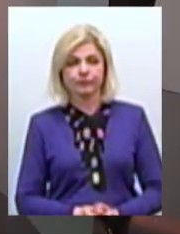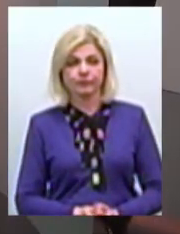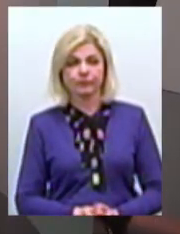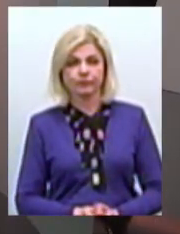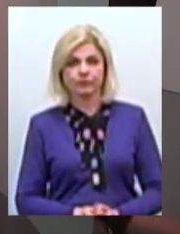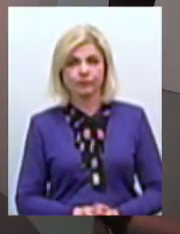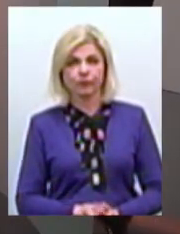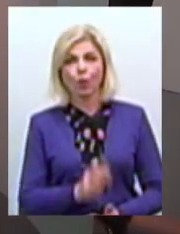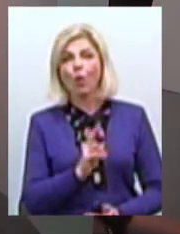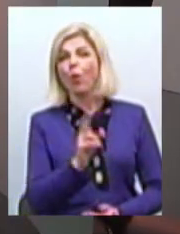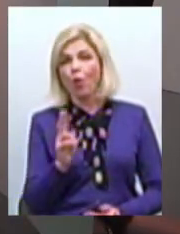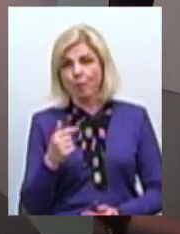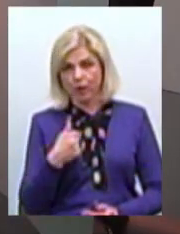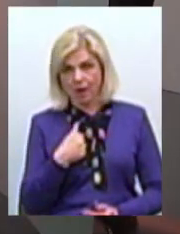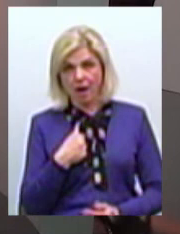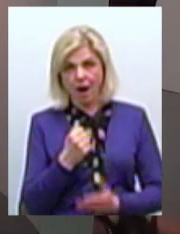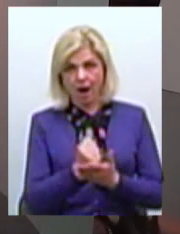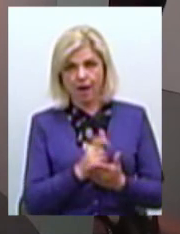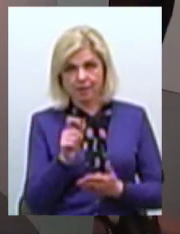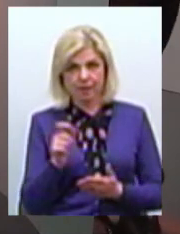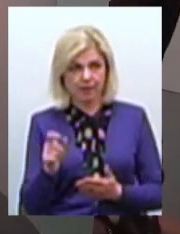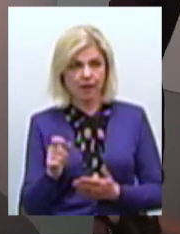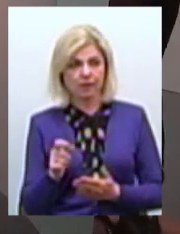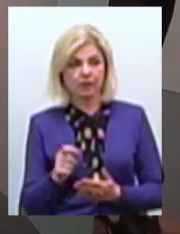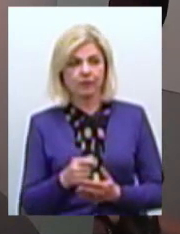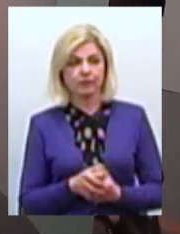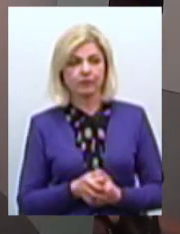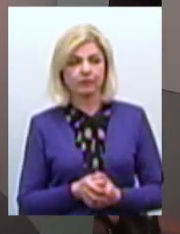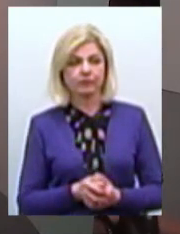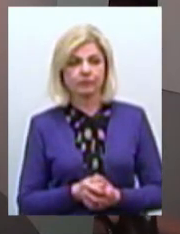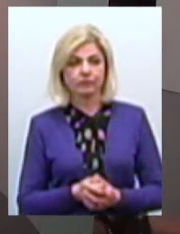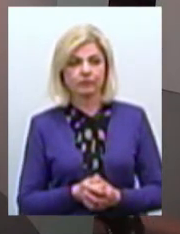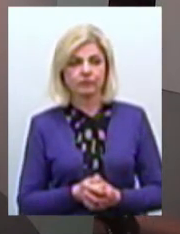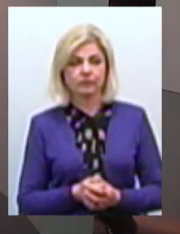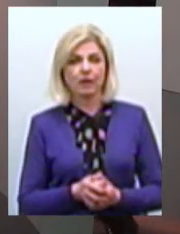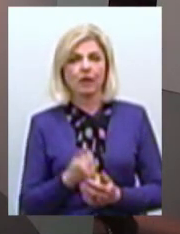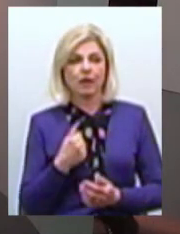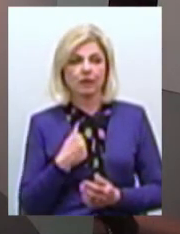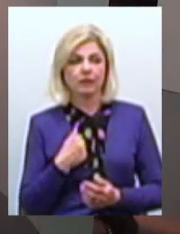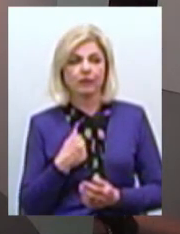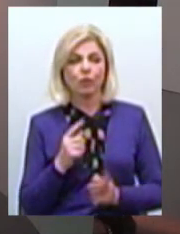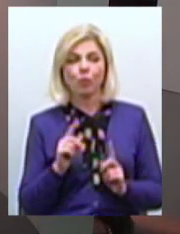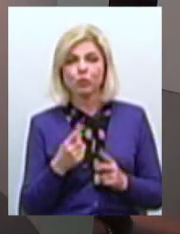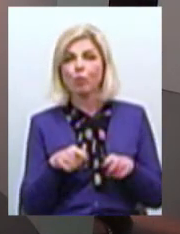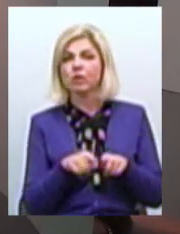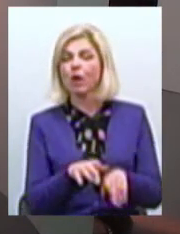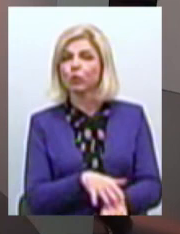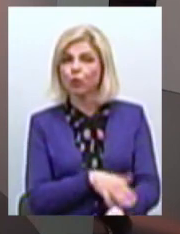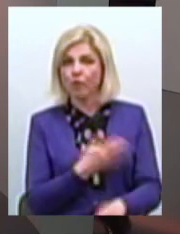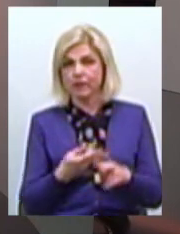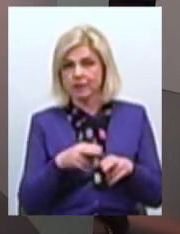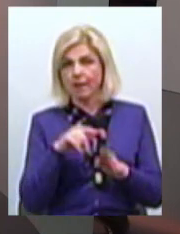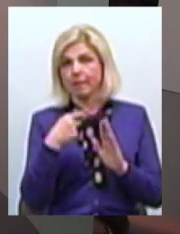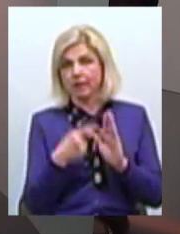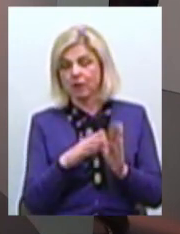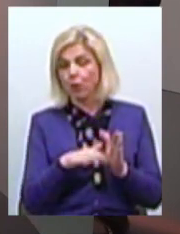якому кандидату я віддаю перевагу? Звісно, я не можу так запитати Але просто мене цікавить, чому так довго це питання